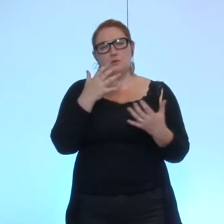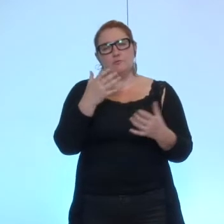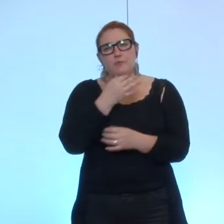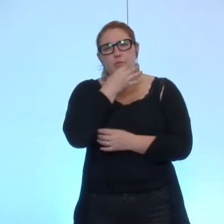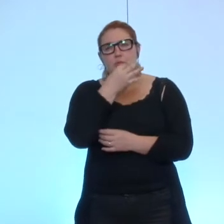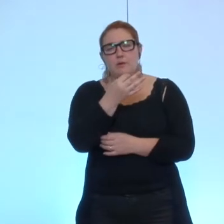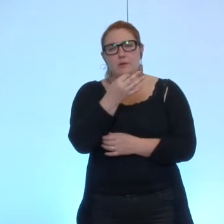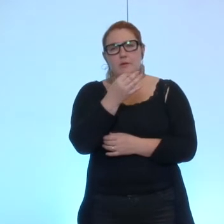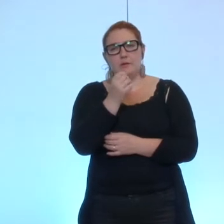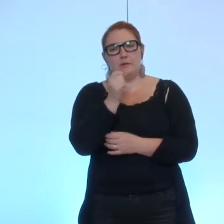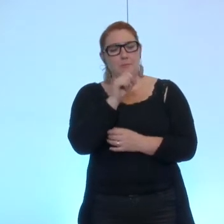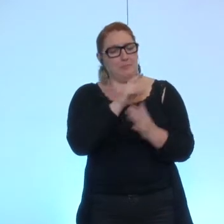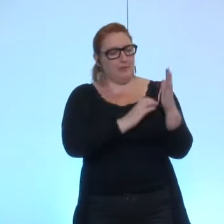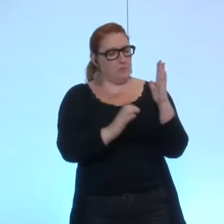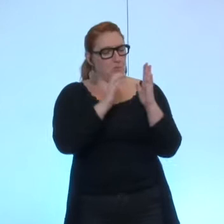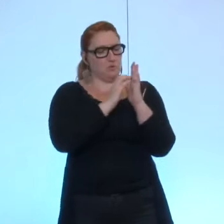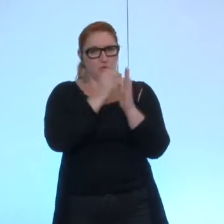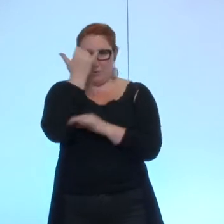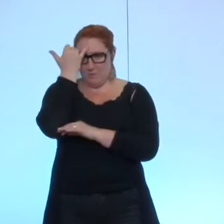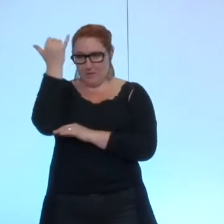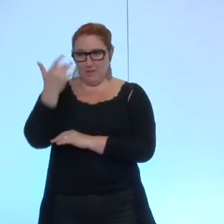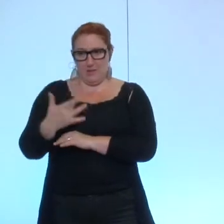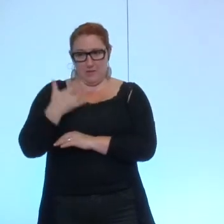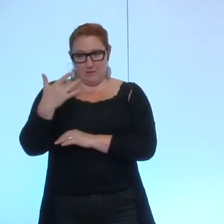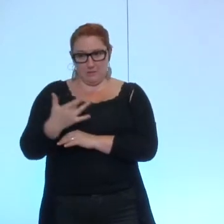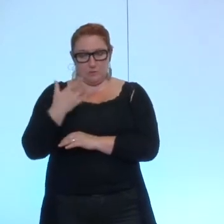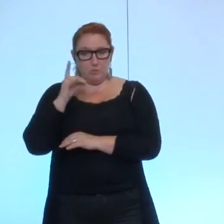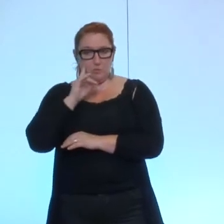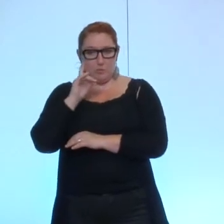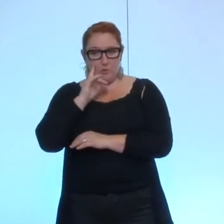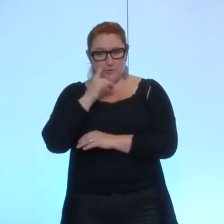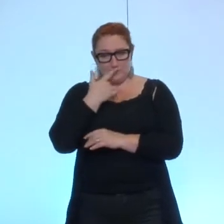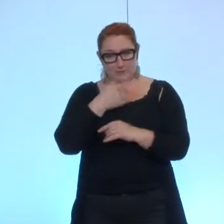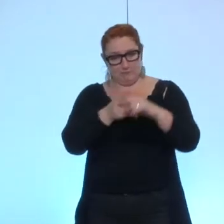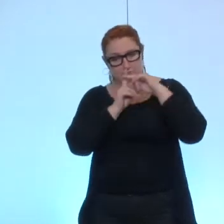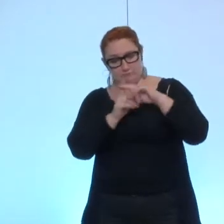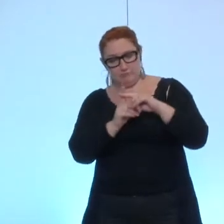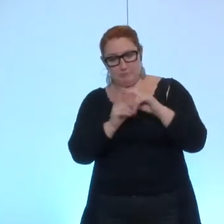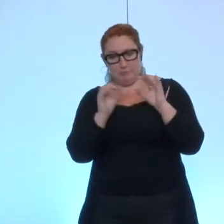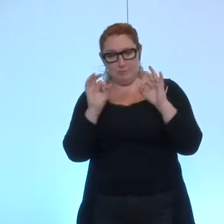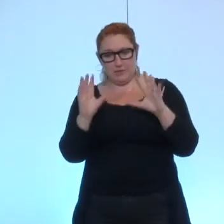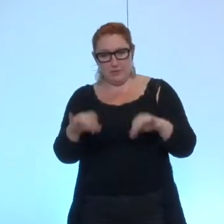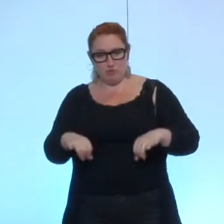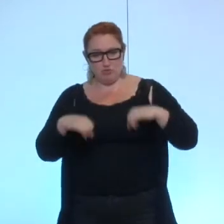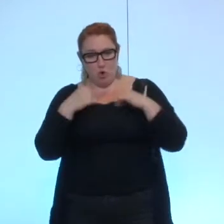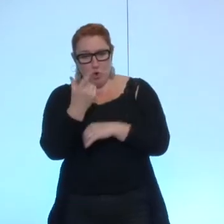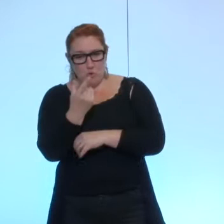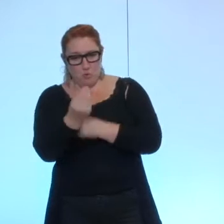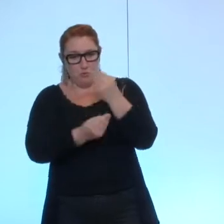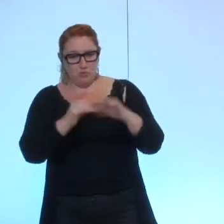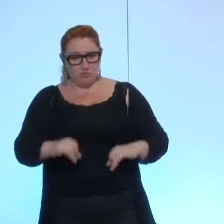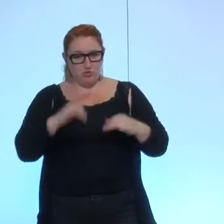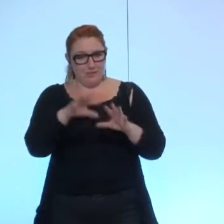peut être une idée intéressante parce qu'elle permet de flécher plutôt des jeunes couples ou des jeunes élus afin de mieux assurer leur fonction.